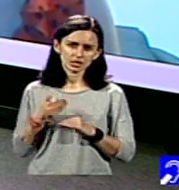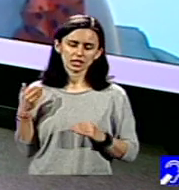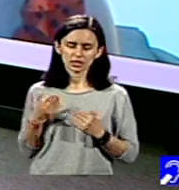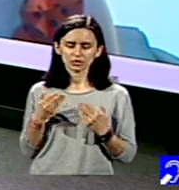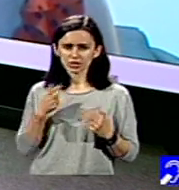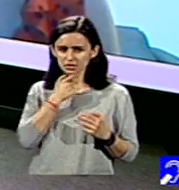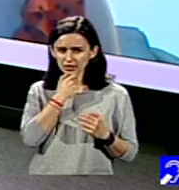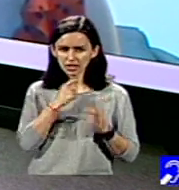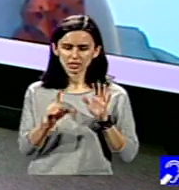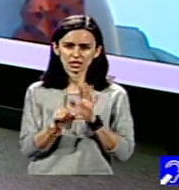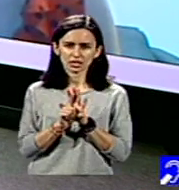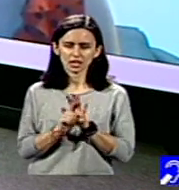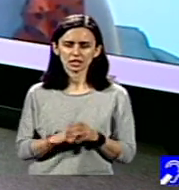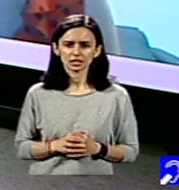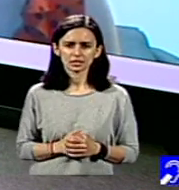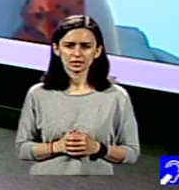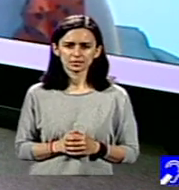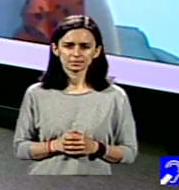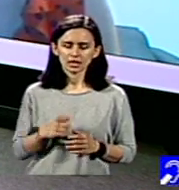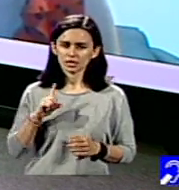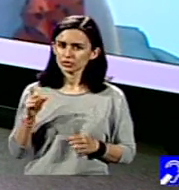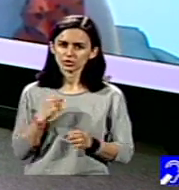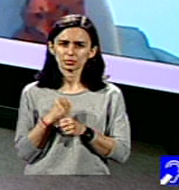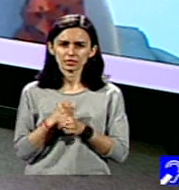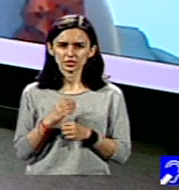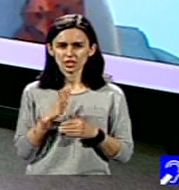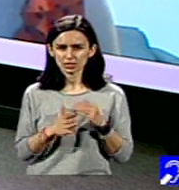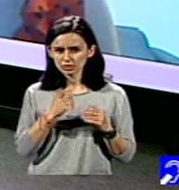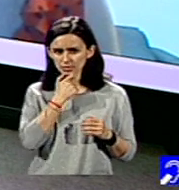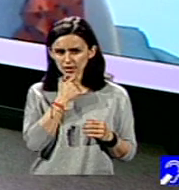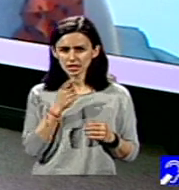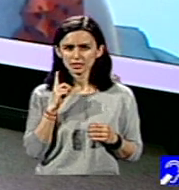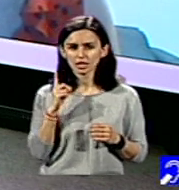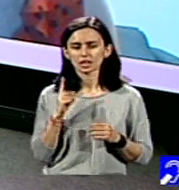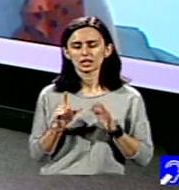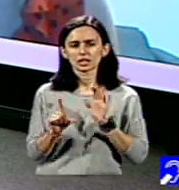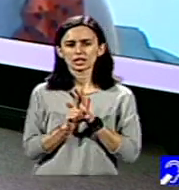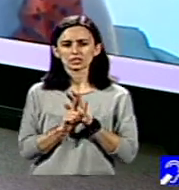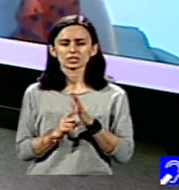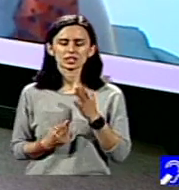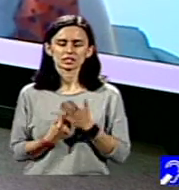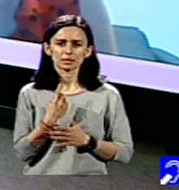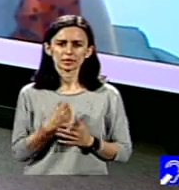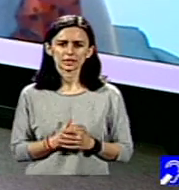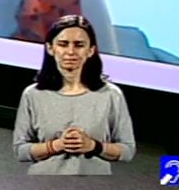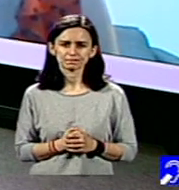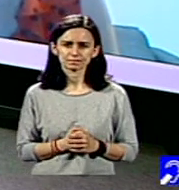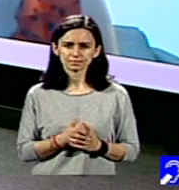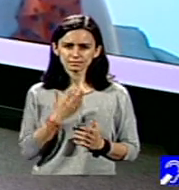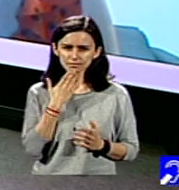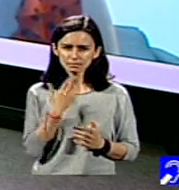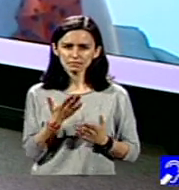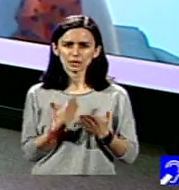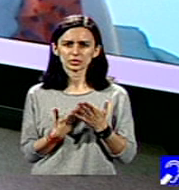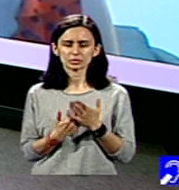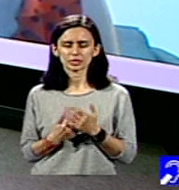legal. Nu se mai practica, într-adevăr, în ultimii ani, dar în legislație încă mai apărea. Andreea, mulțumesc foarte mult